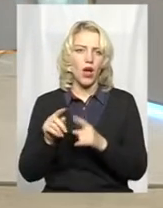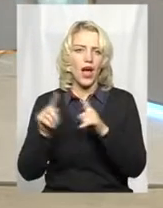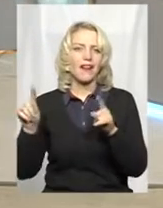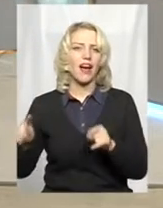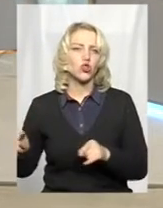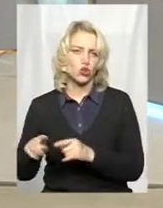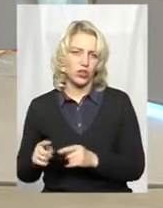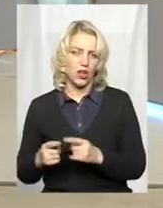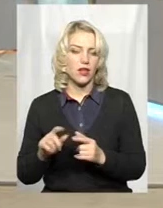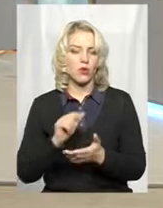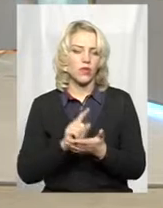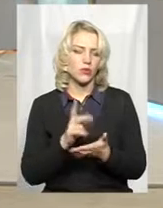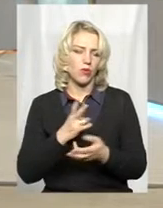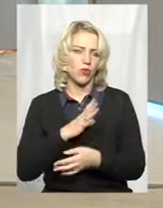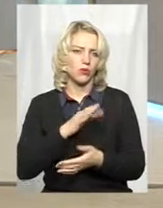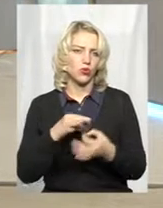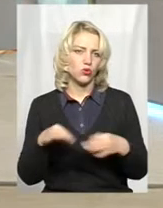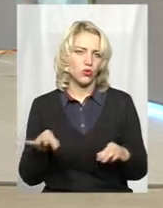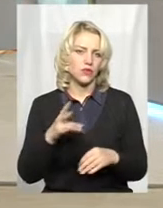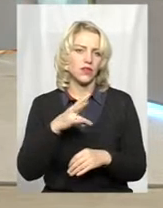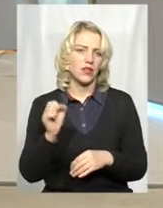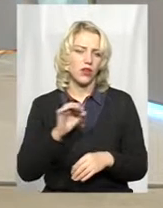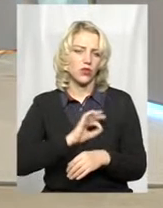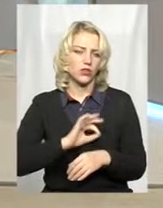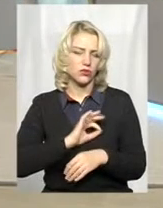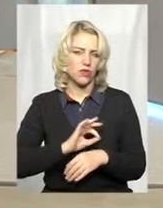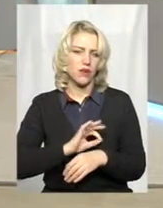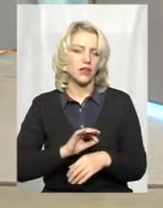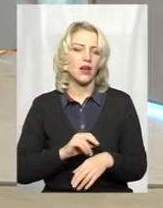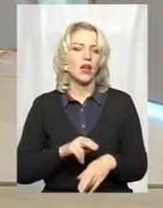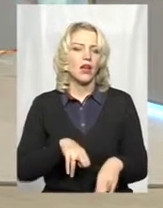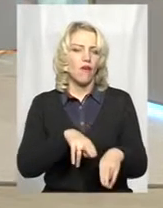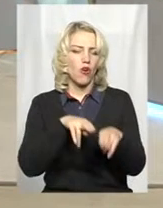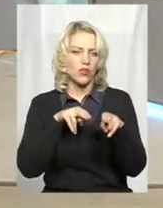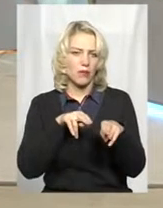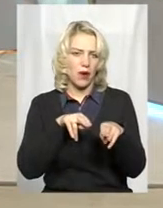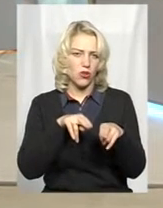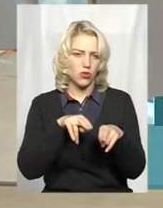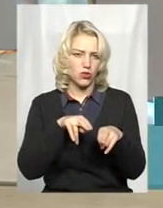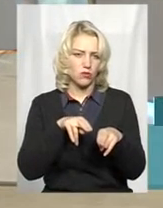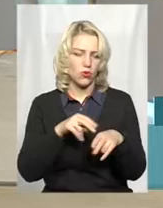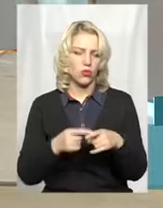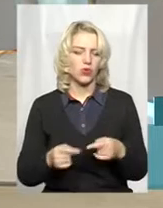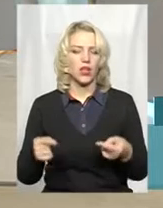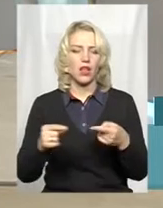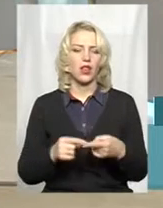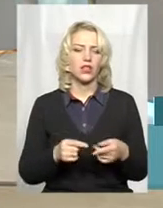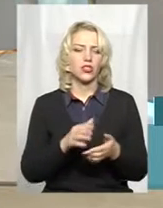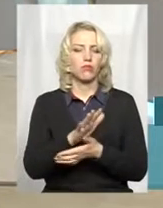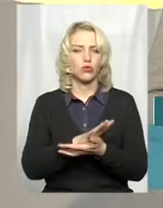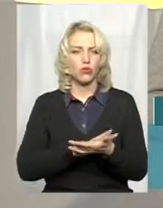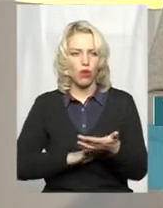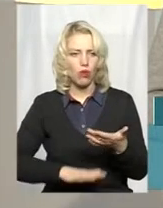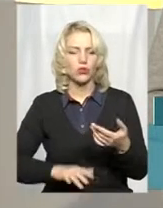Ну, і обов'язково має бути дозвіл на користування вогнепальною мисливською зброєю. Належним чином продовжений,